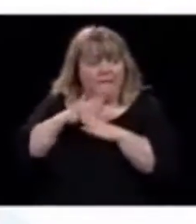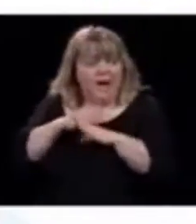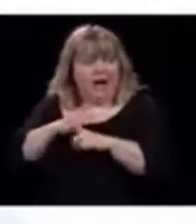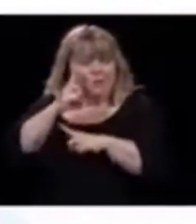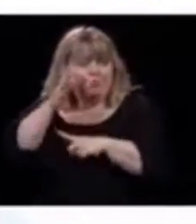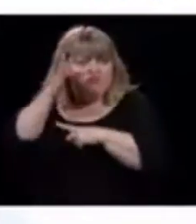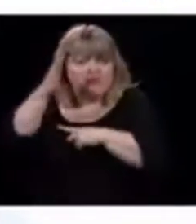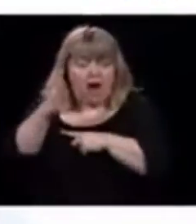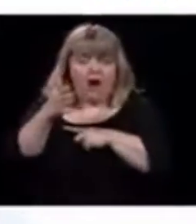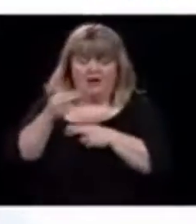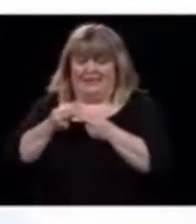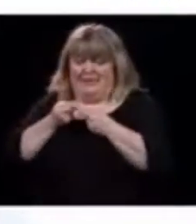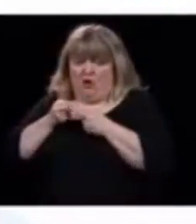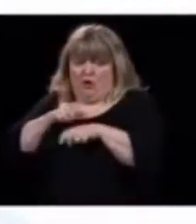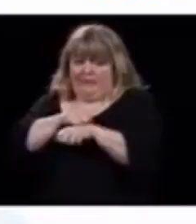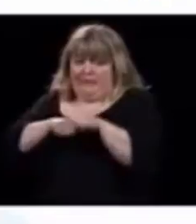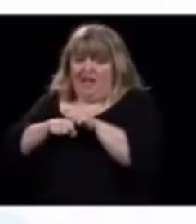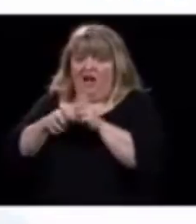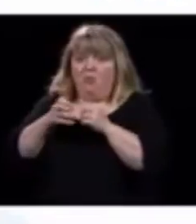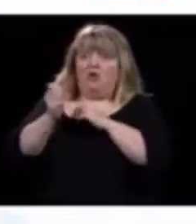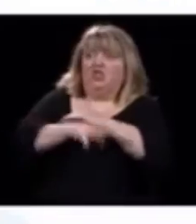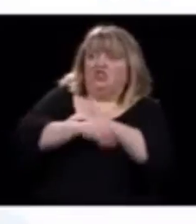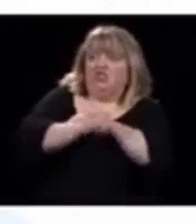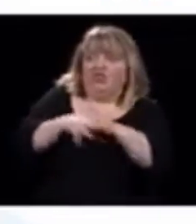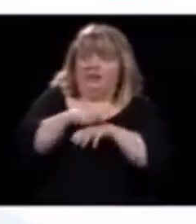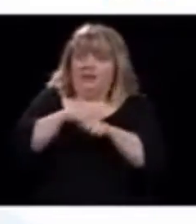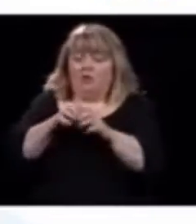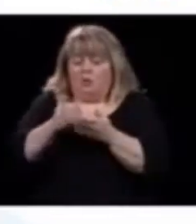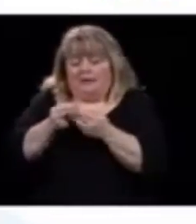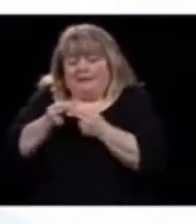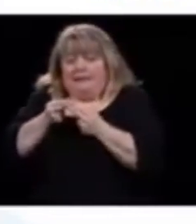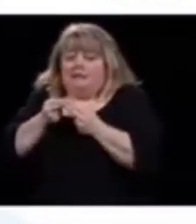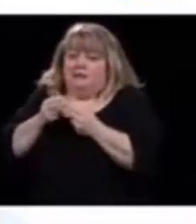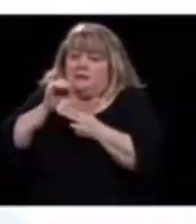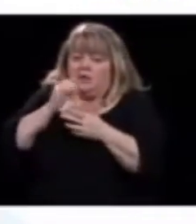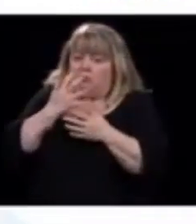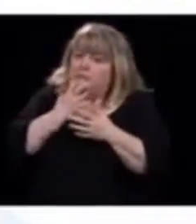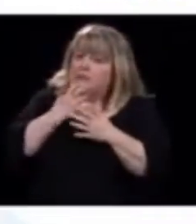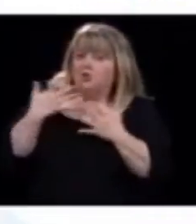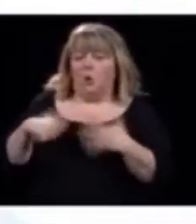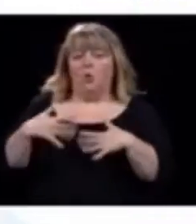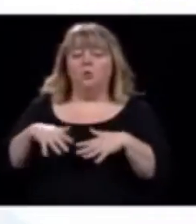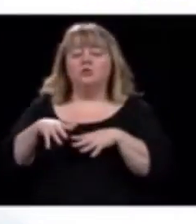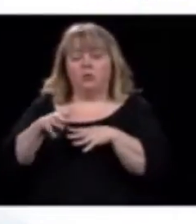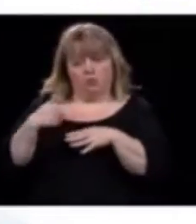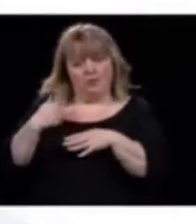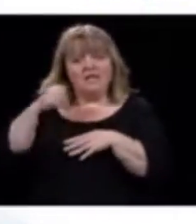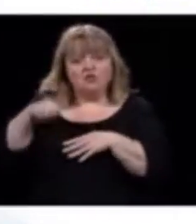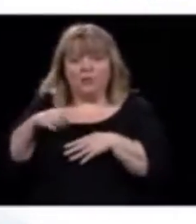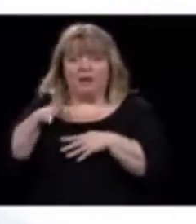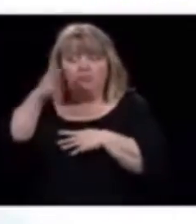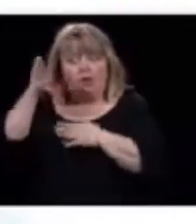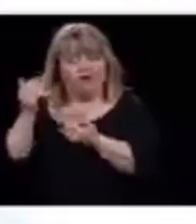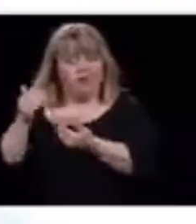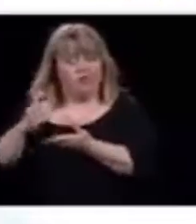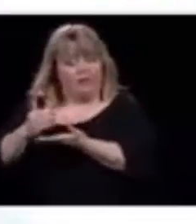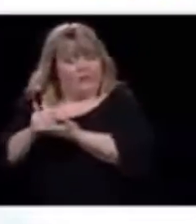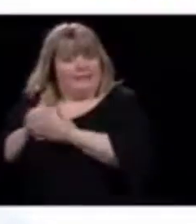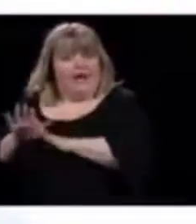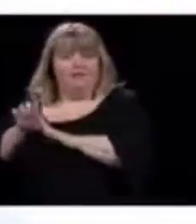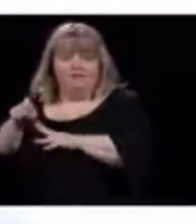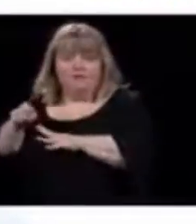économisent des gants pour pas que tout le monde se mette à paniquer. les utilisent, puis que là, quand on en aura le besoin pour traiter le monde, c'est ça qui est important.